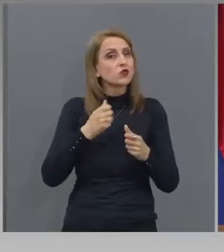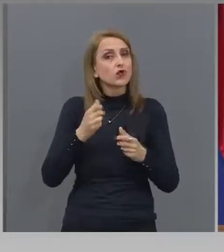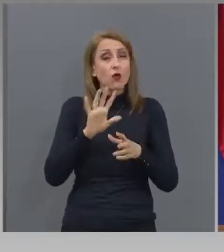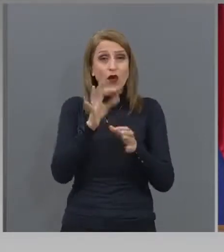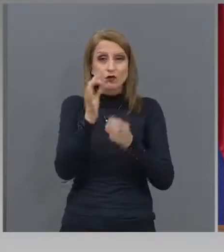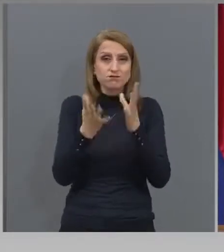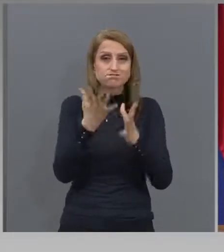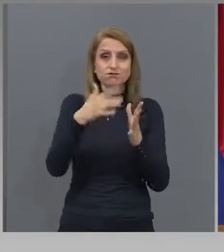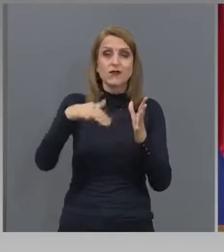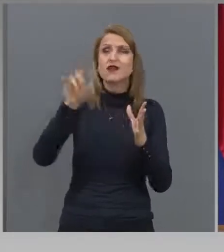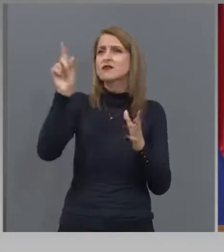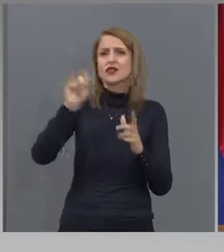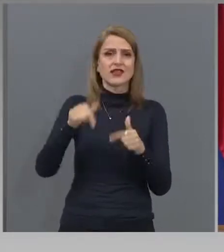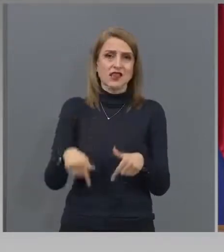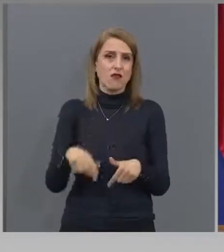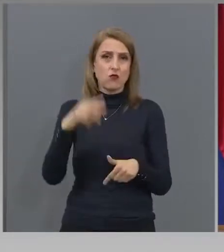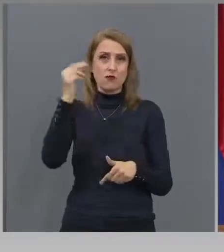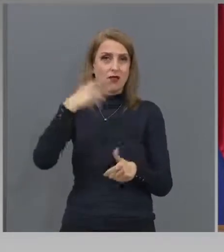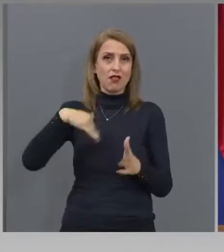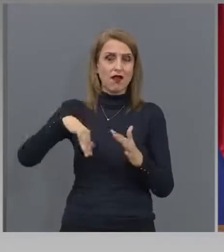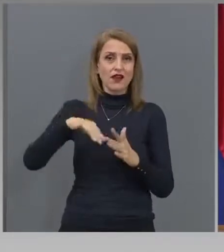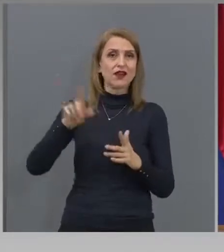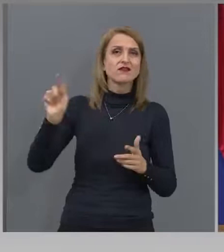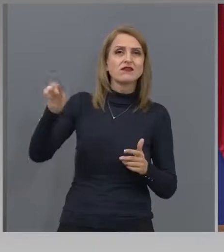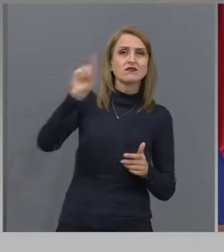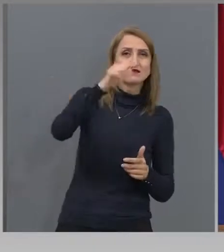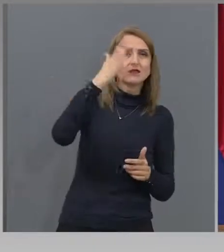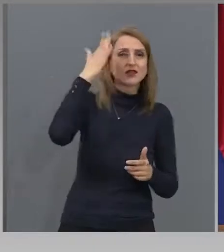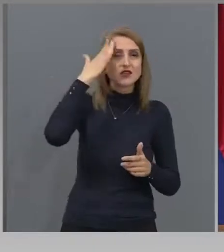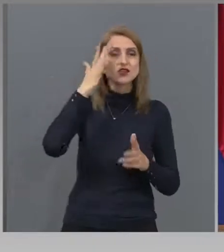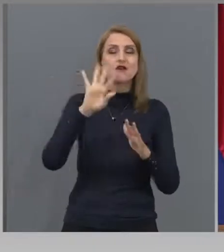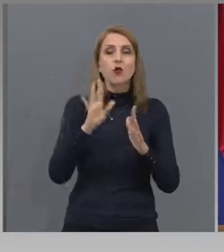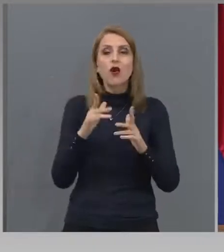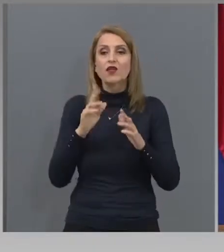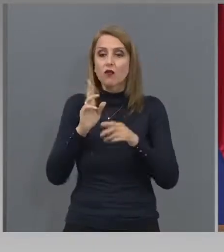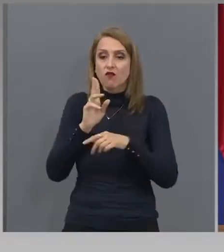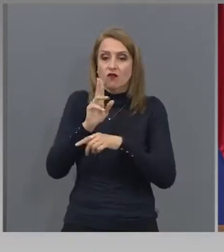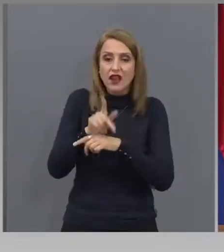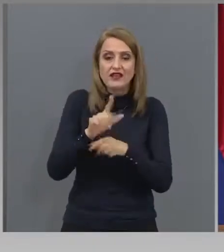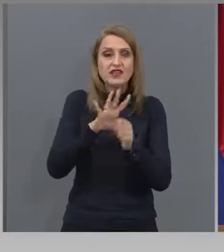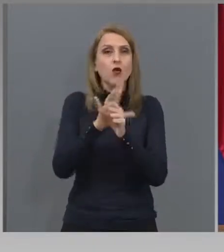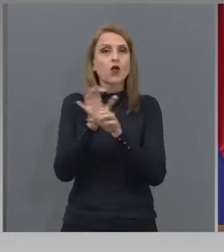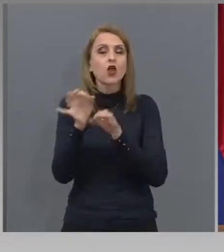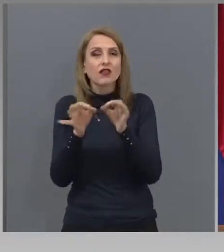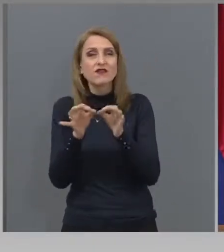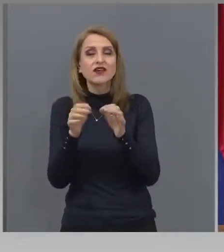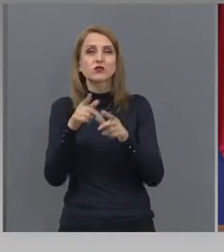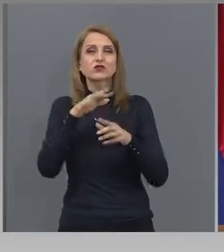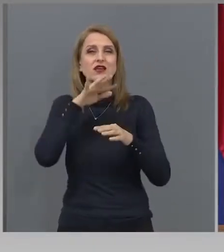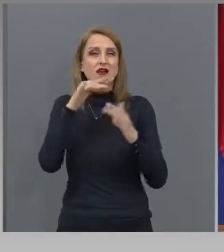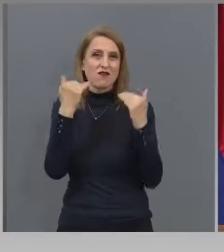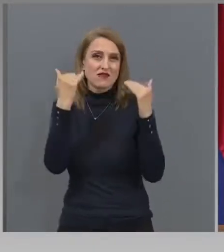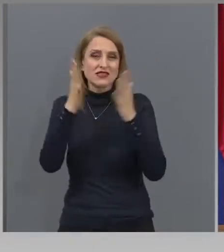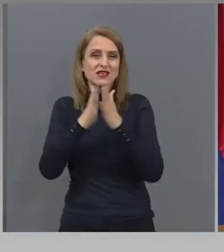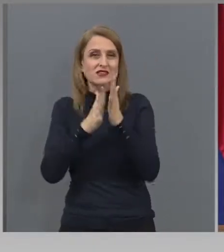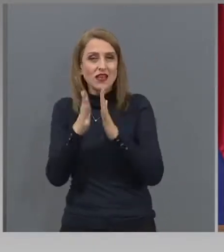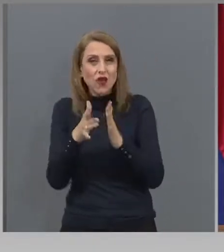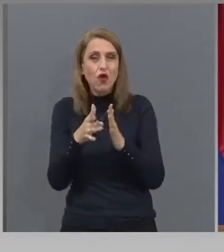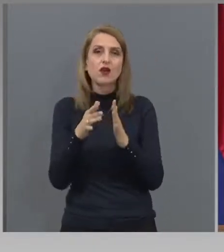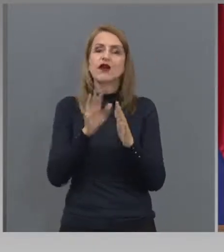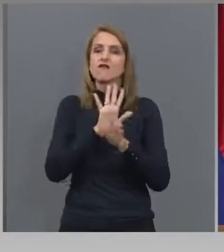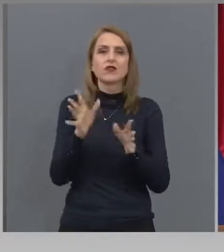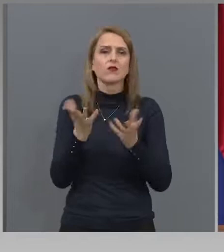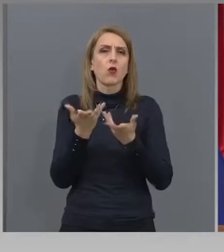в която и държава. Старчески дом винаги има и починали хора. Аз съм казал, че ще ги заграждаме с полиция.